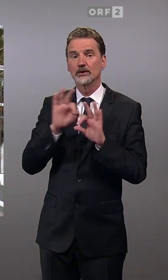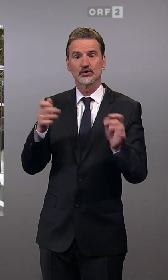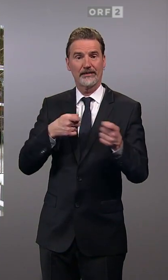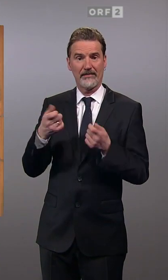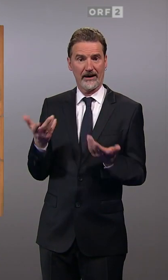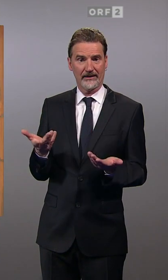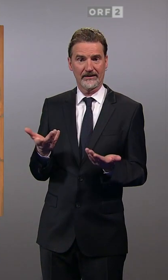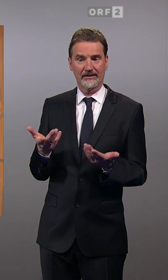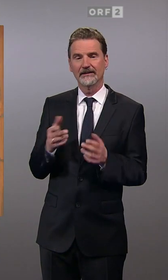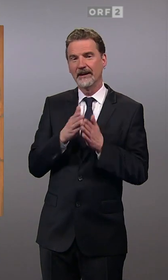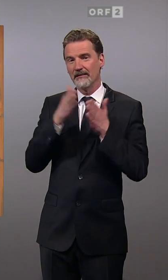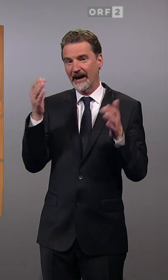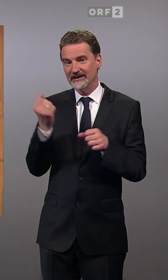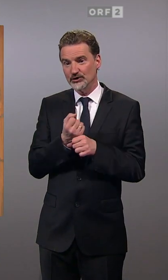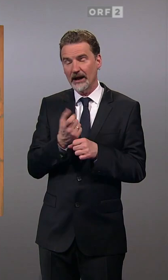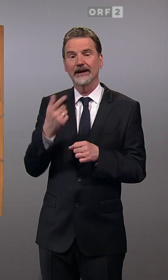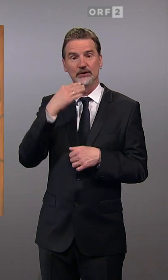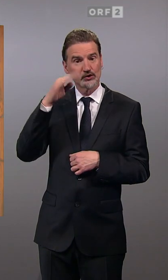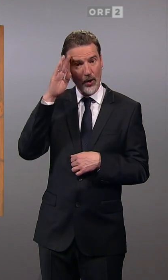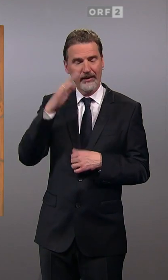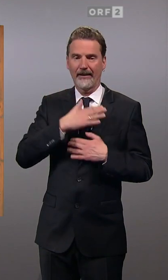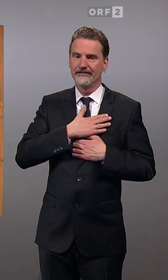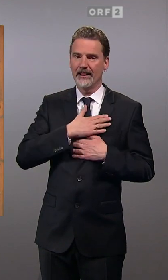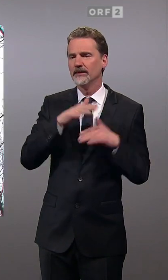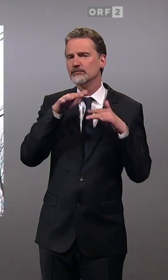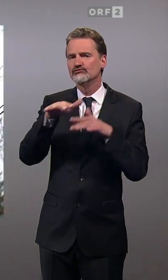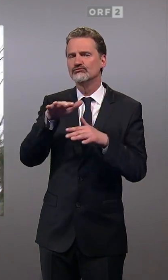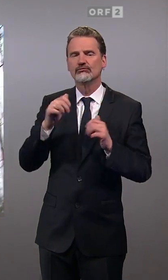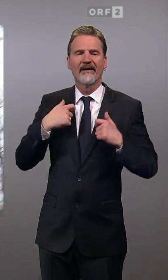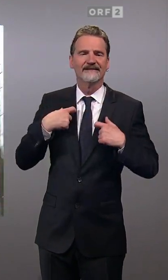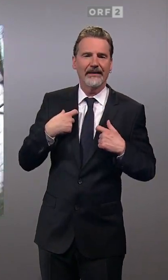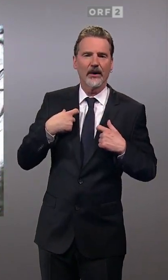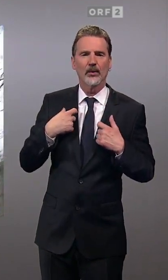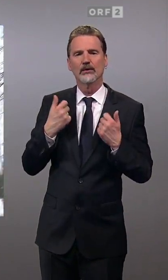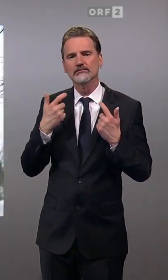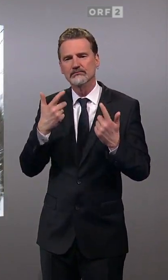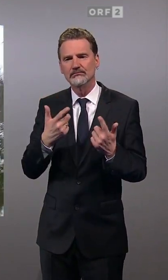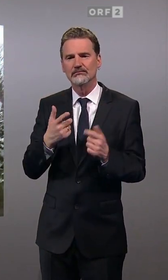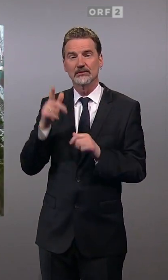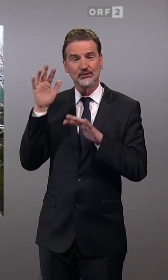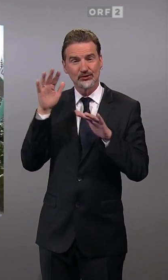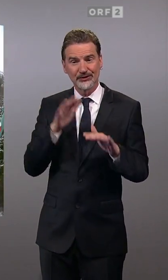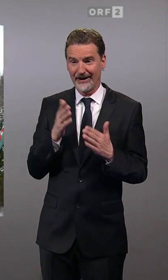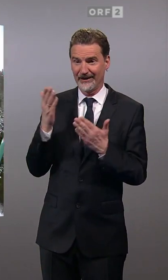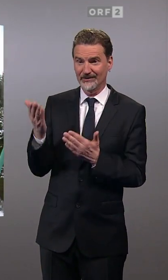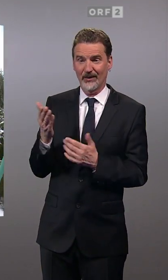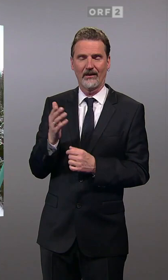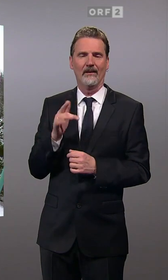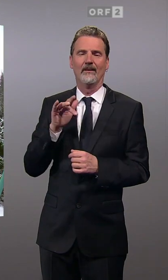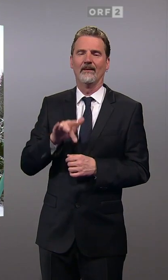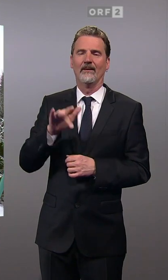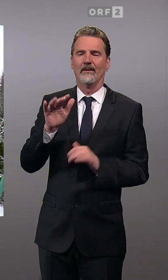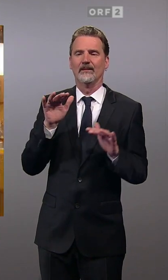Breitenstein ist vor allem im Sommer ein beliebter Wanderort. Nur wenige verirren sich an schneereichen Wochentagen in das einzige Wirtshaus der Gemeinde.